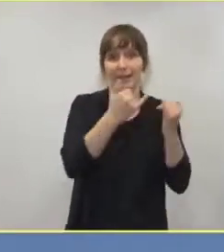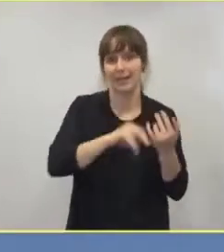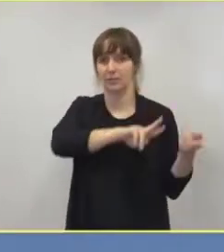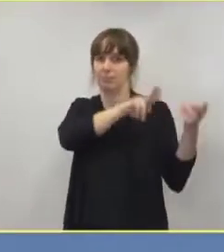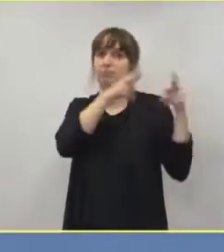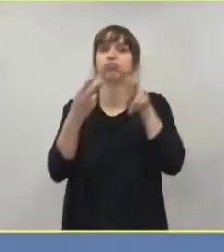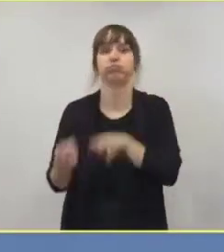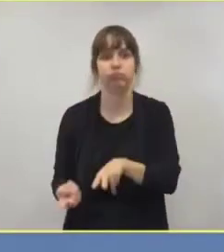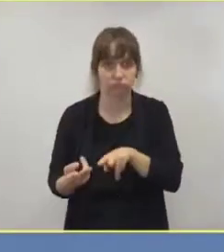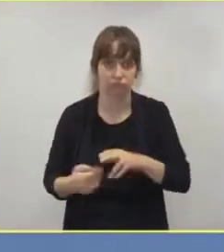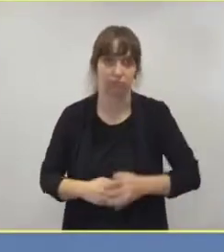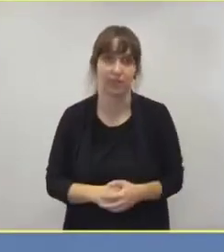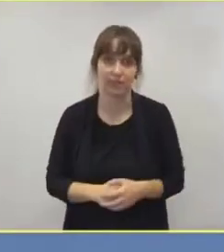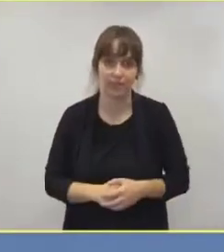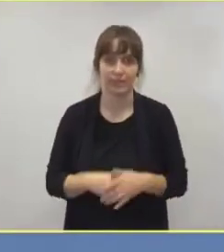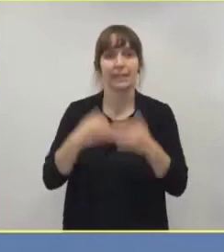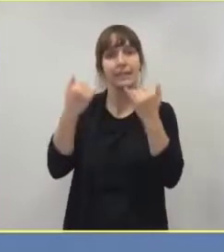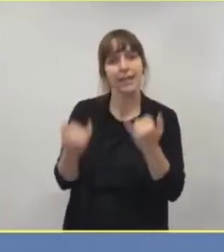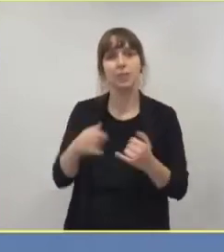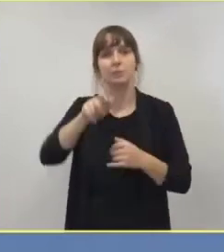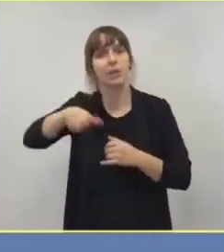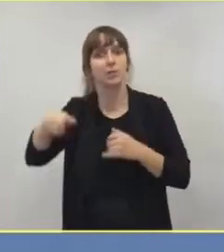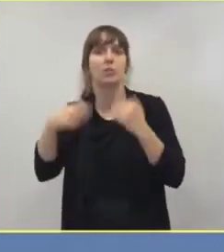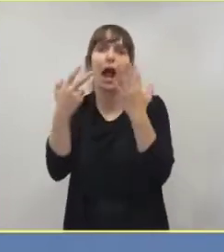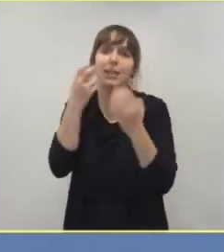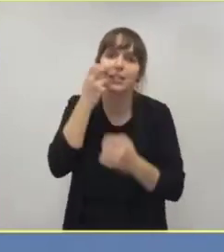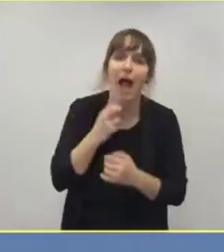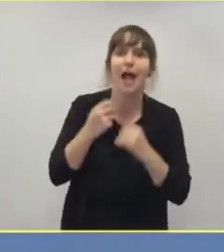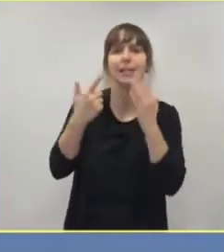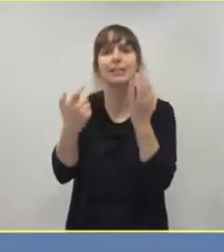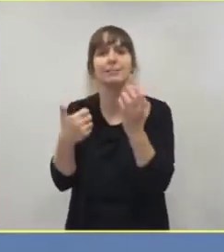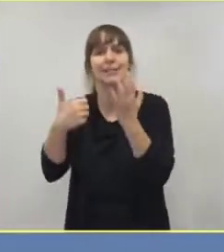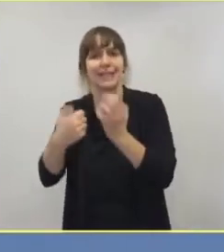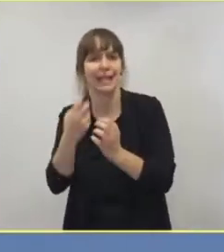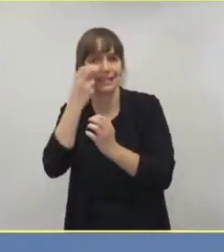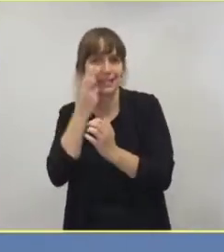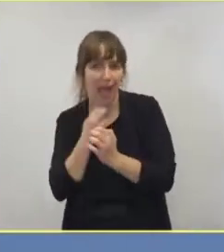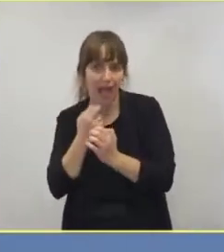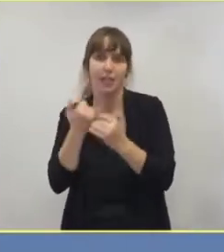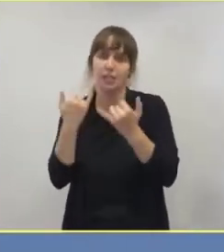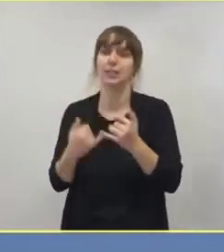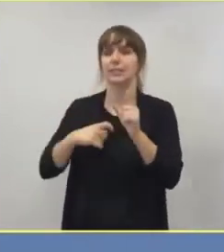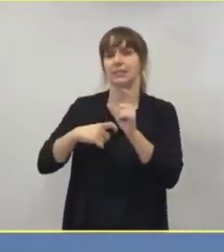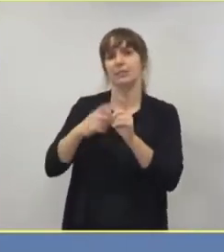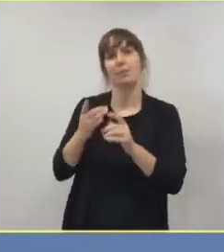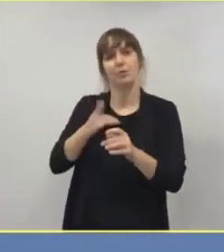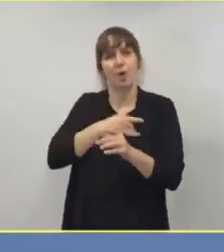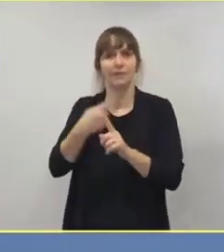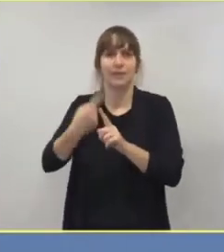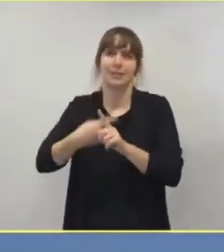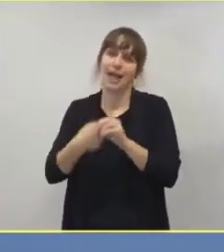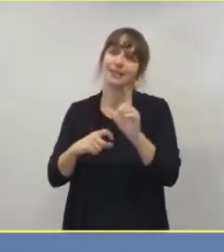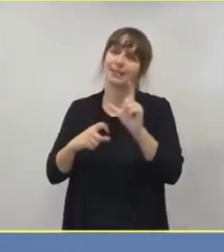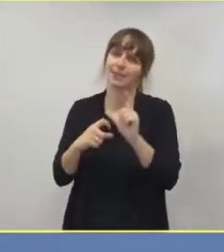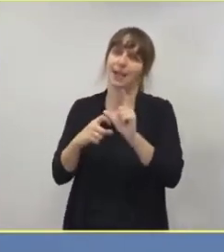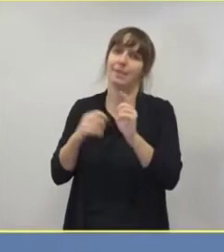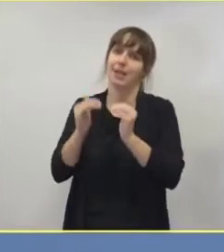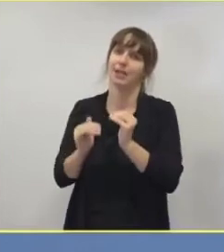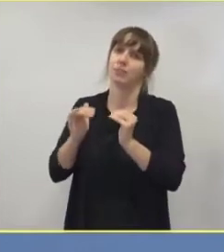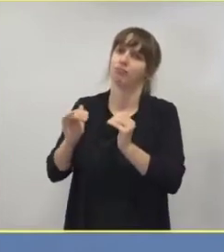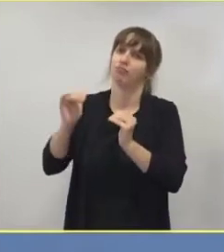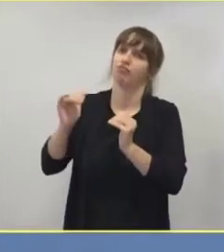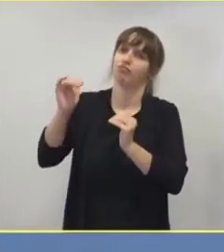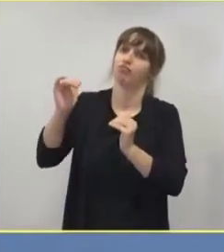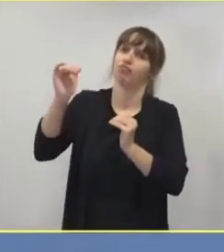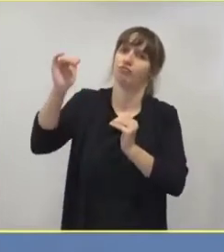jetzt im Moment noch die 80-Jährigen, 60-Jährigen, 70-Jährigen. Die steigen jetzt seit Anfang September an. Die ziehen jetzt langsam nach.